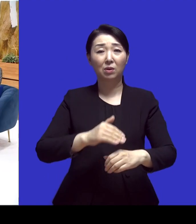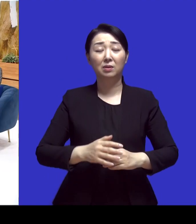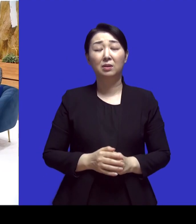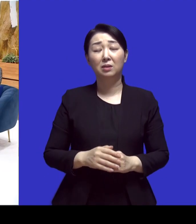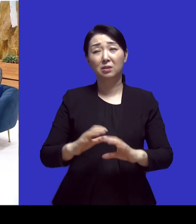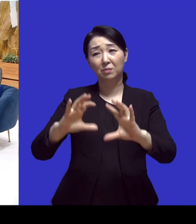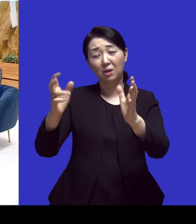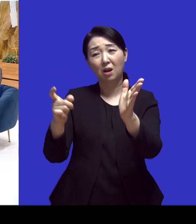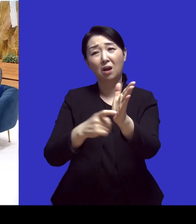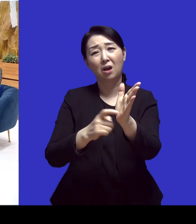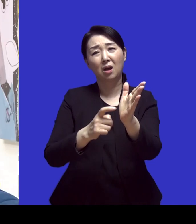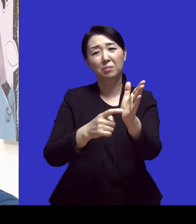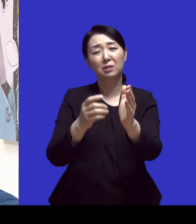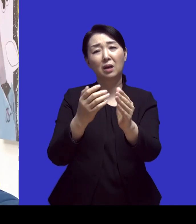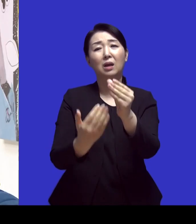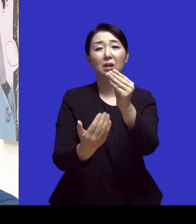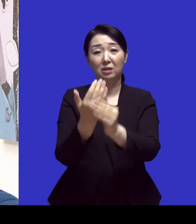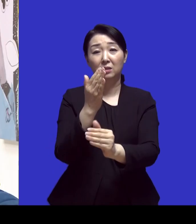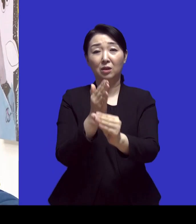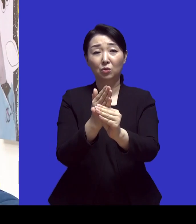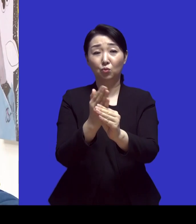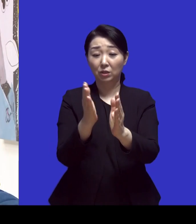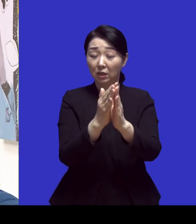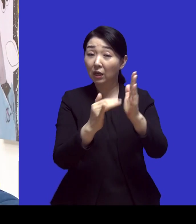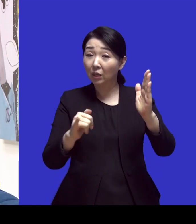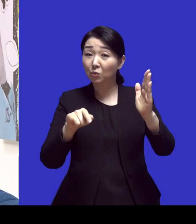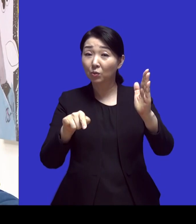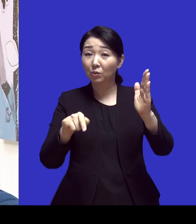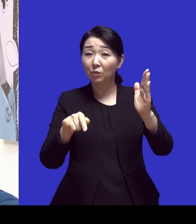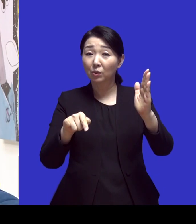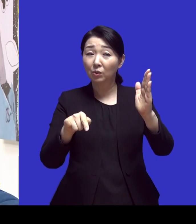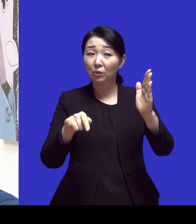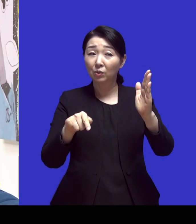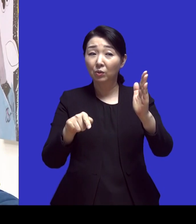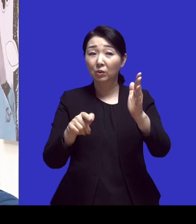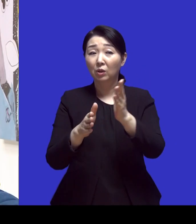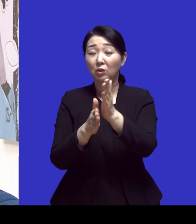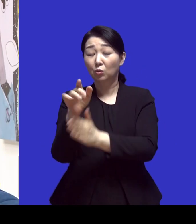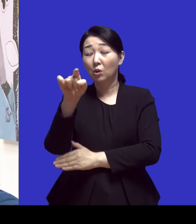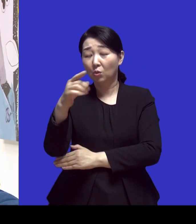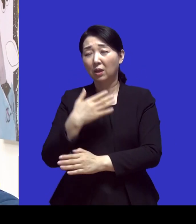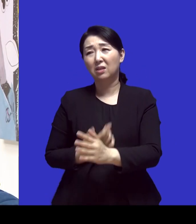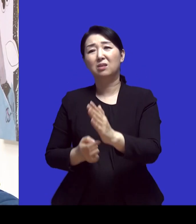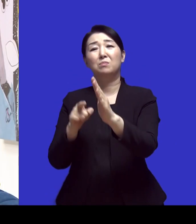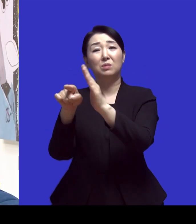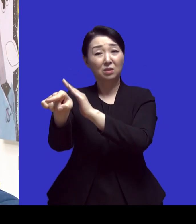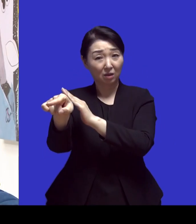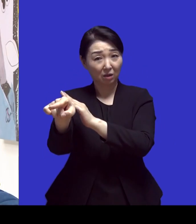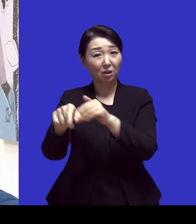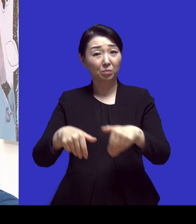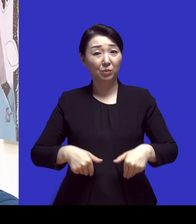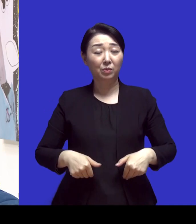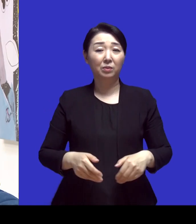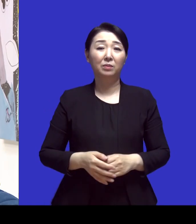비상사태가 돼 있는 상황이거든요 저희 가족들은 수도 있고 저는 이제 들어가려고 하고 있는데 네